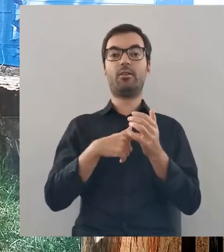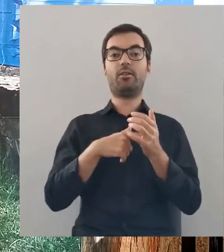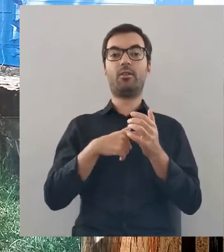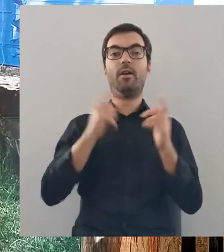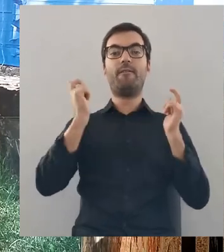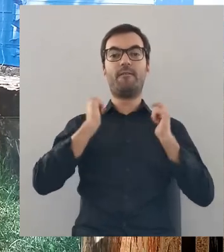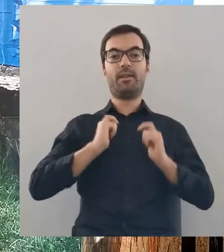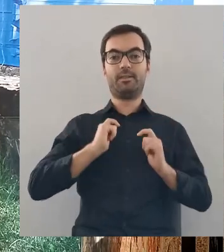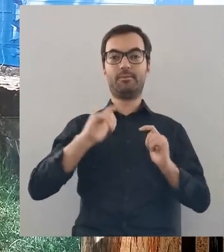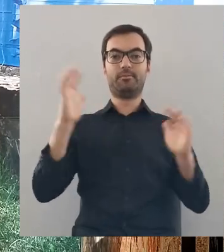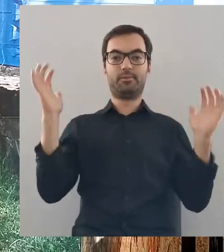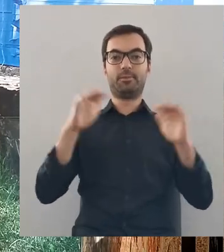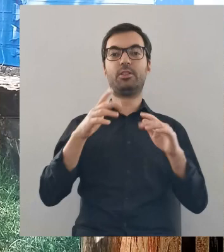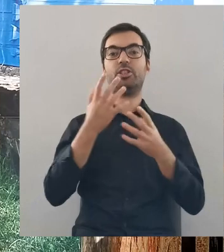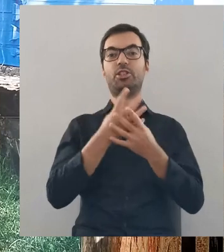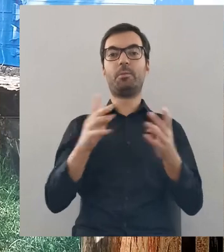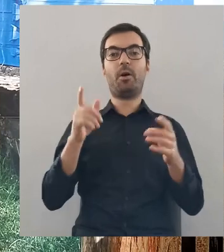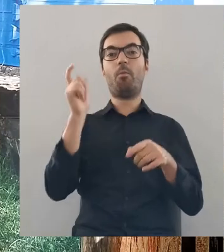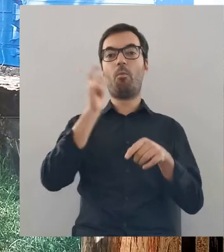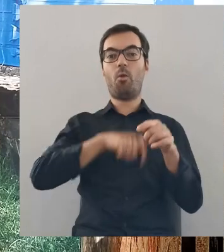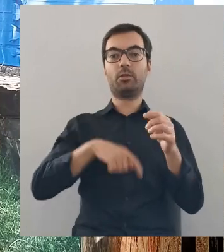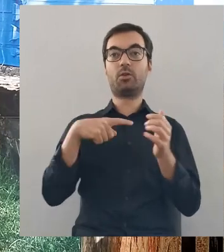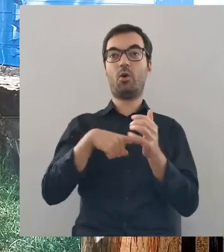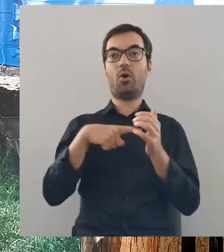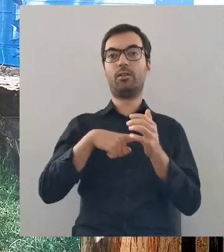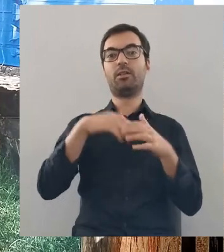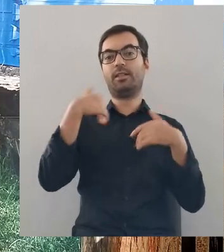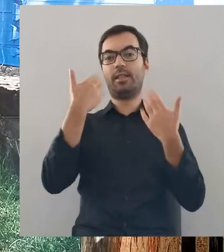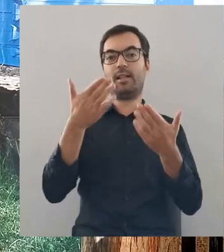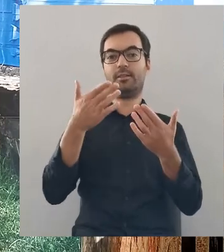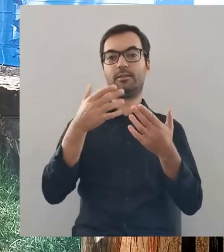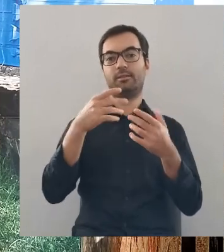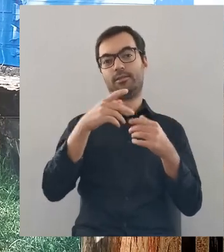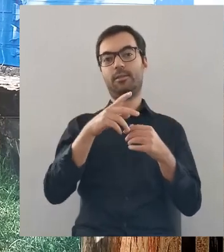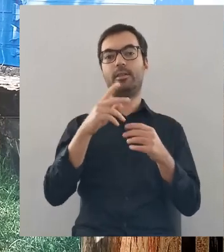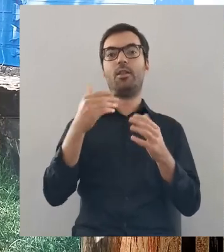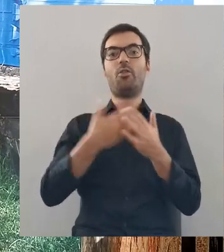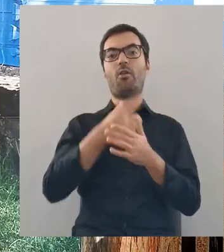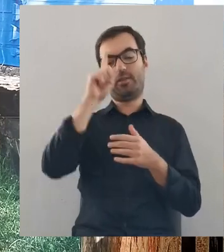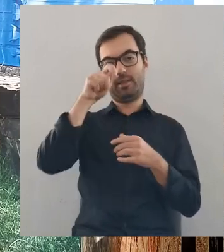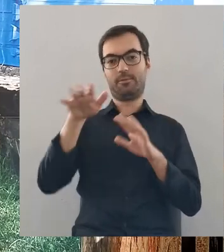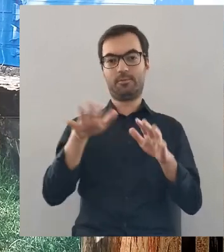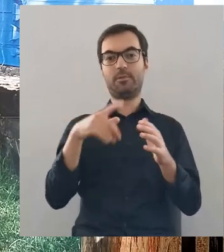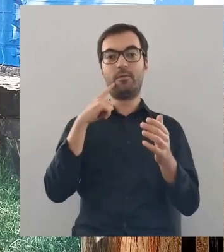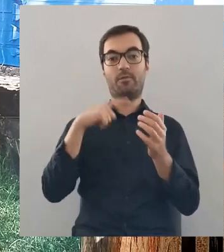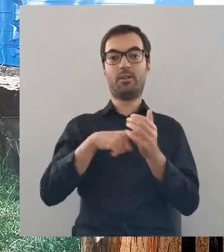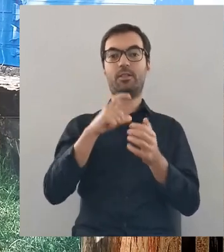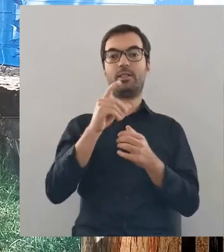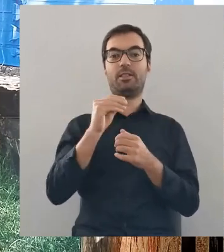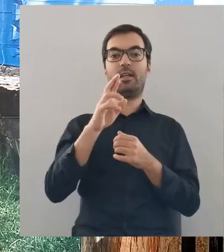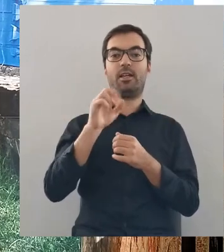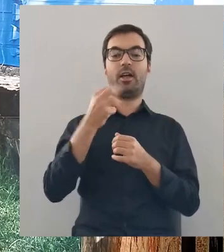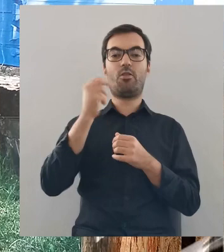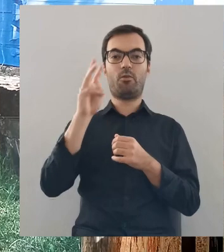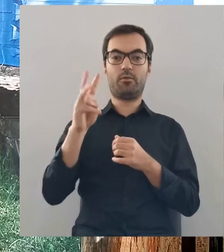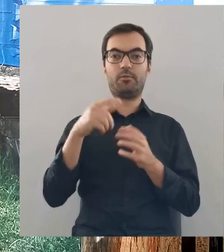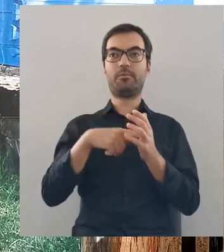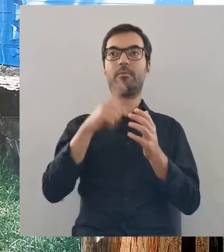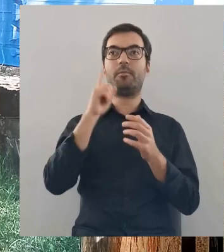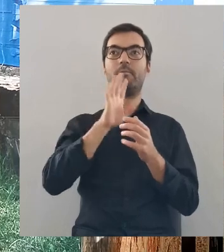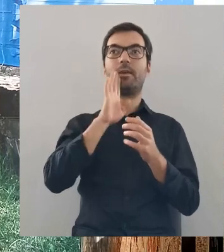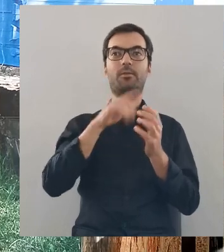ściągnięto osadników z ziemi płockiej, to oni nadali kadłubom nową nazwę właśnie